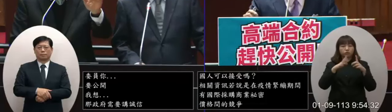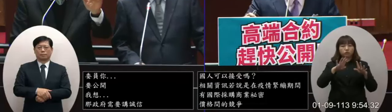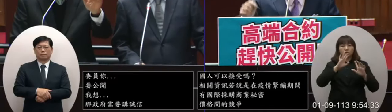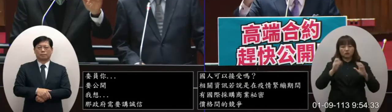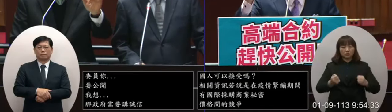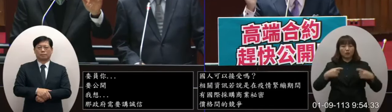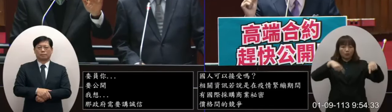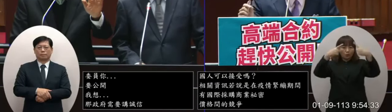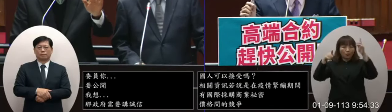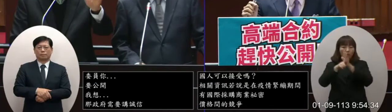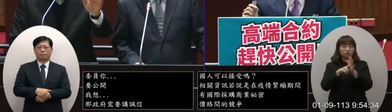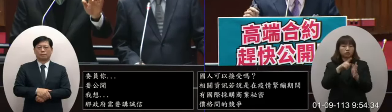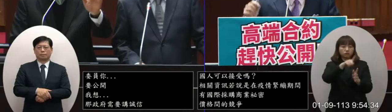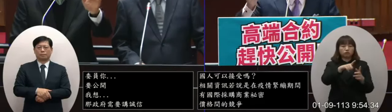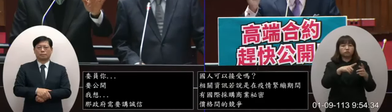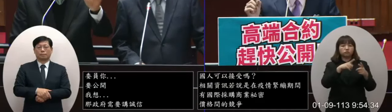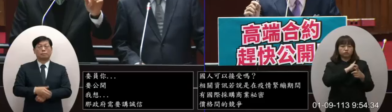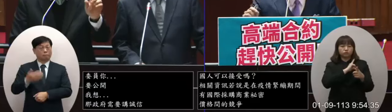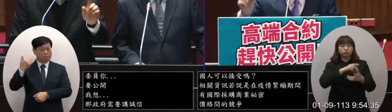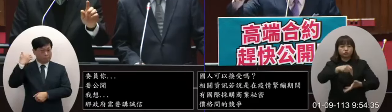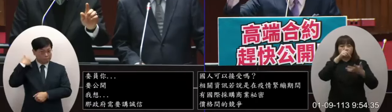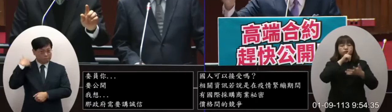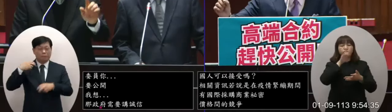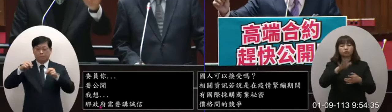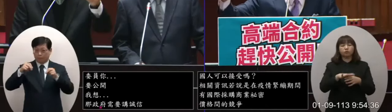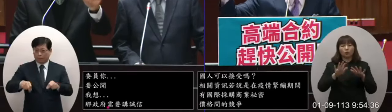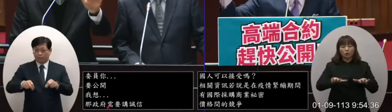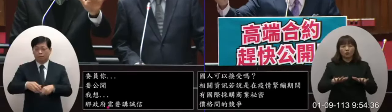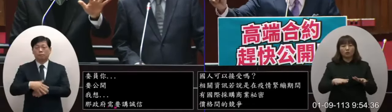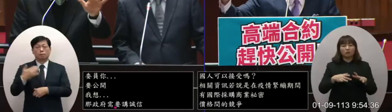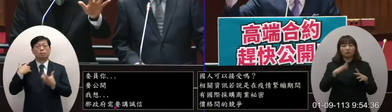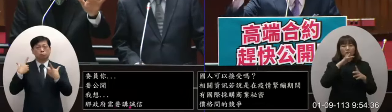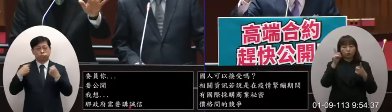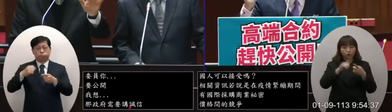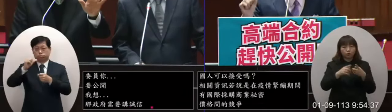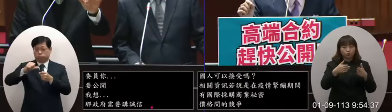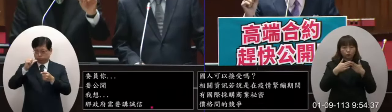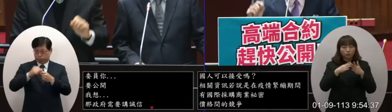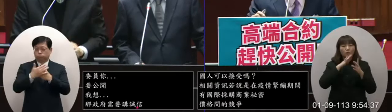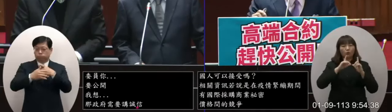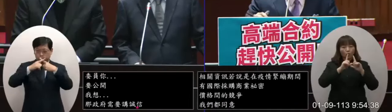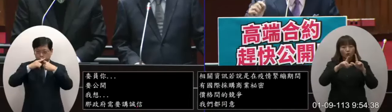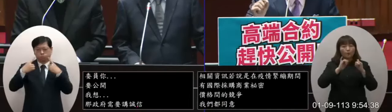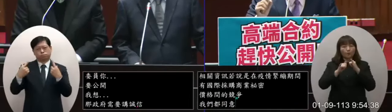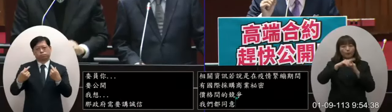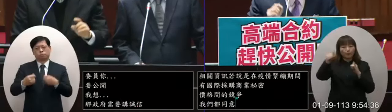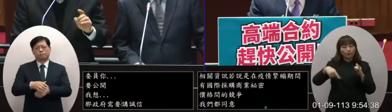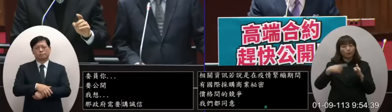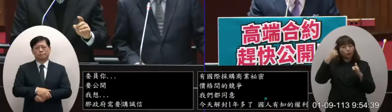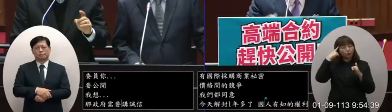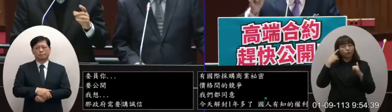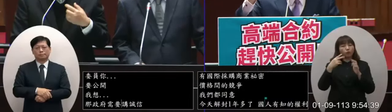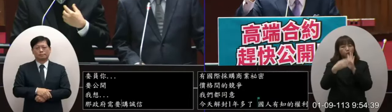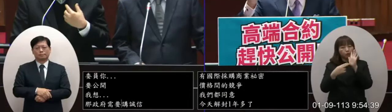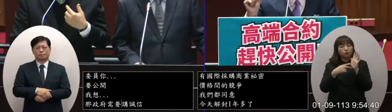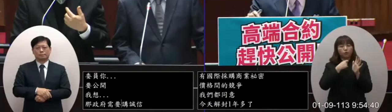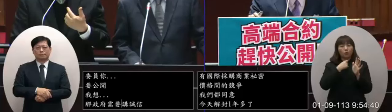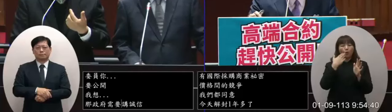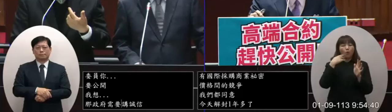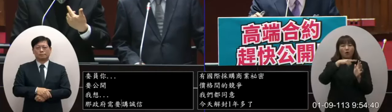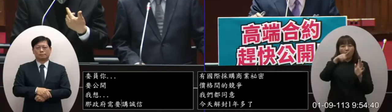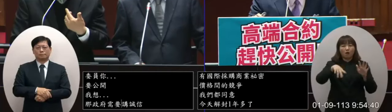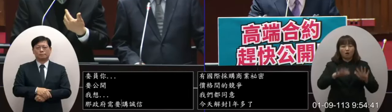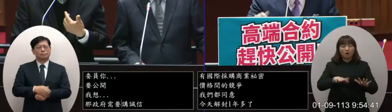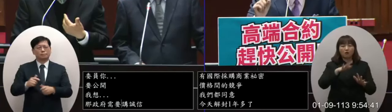在總統辯論會上面他也主張今天你是不是也應該來去回應民意應該來去回應民意那如果